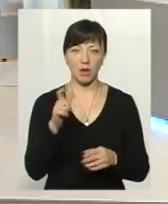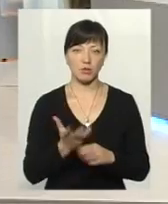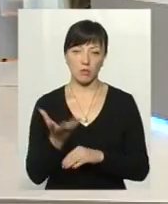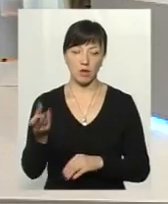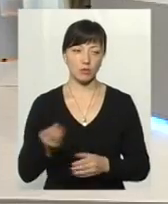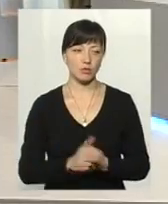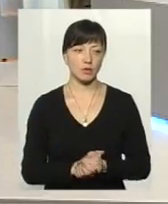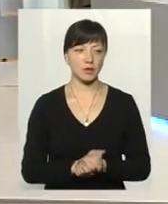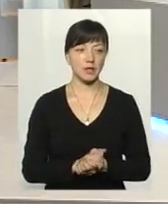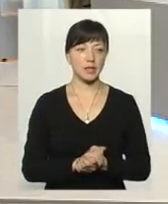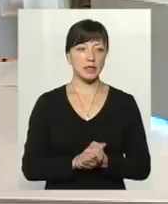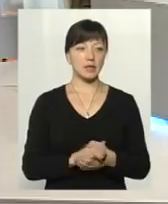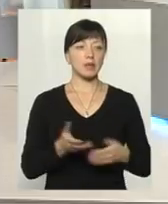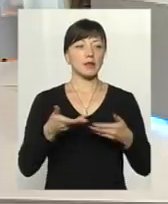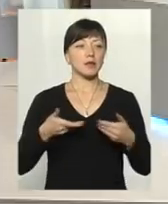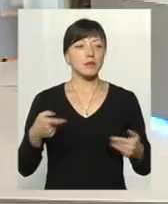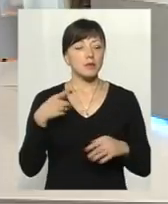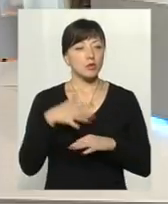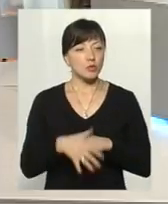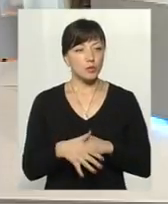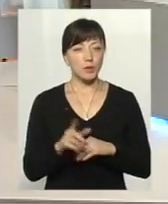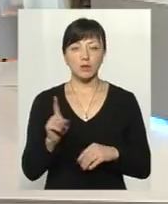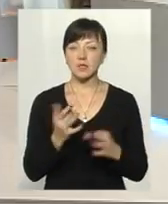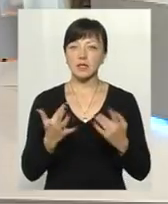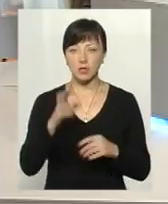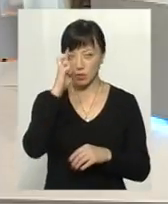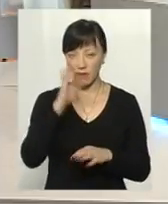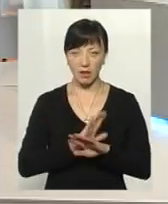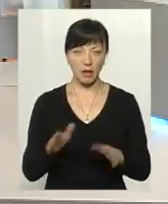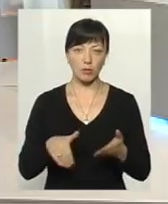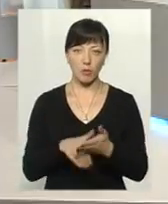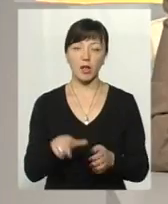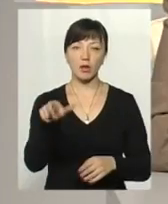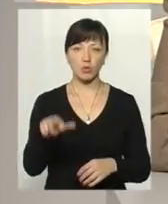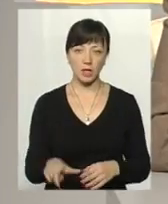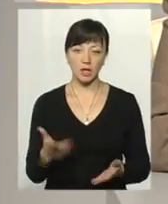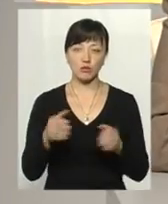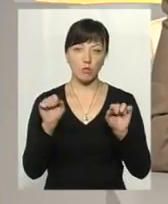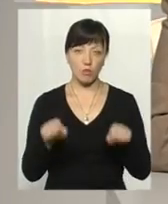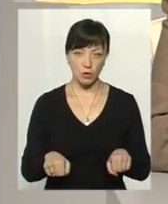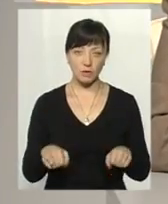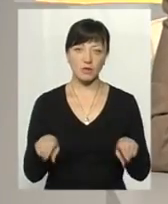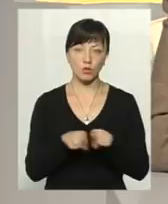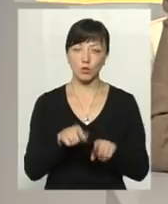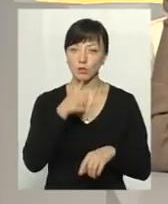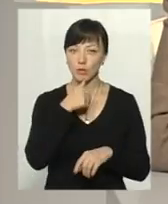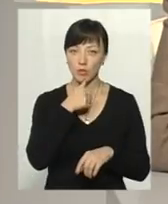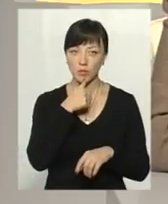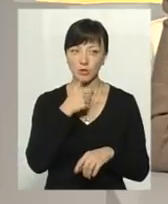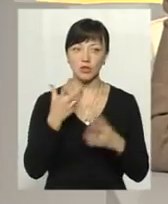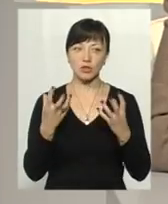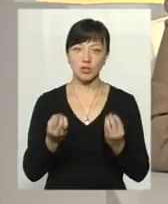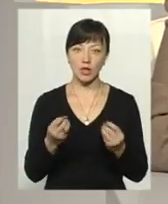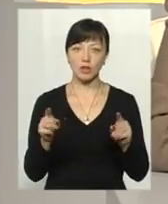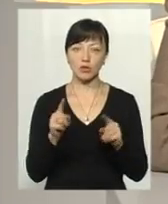Ну і ми розуміємо, що скільки в державе не допомагало, людина, якщо може, вона все одно спробує десь ще